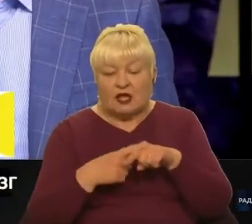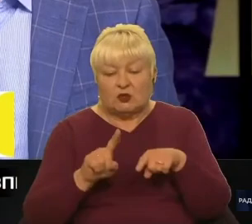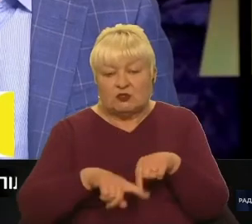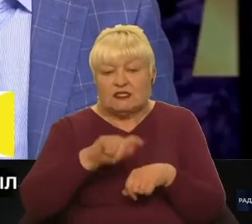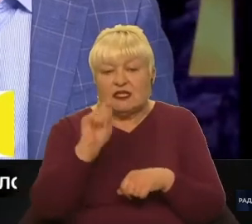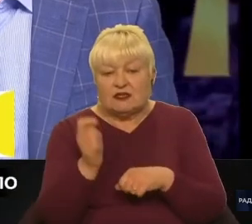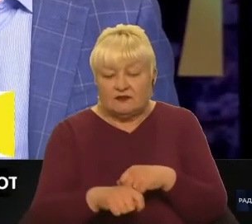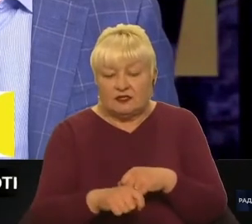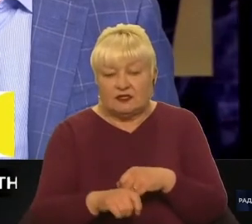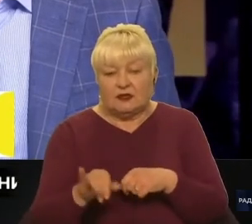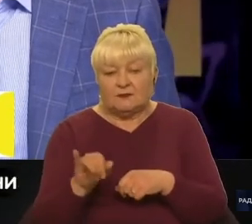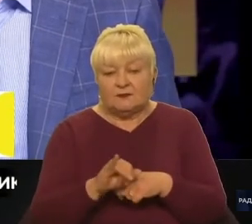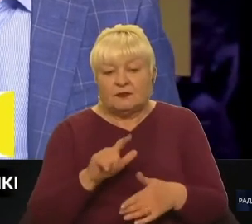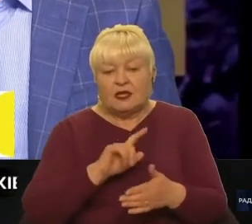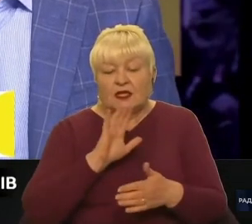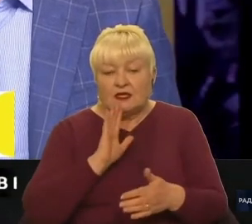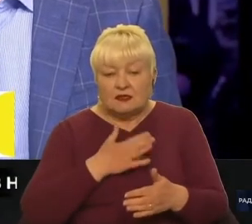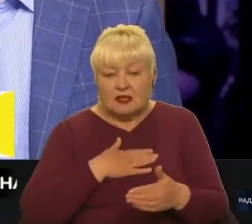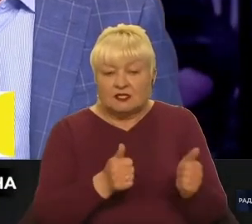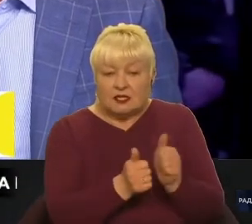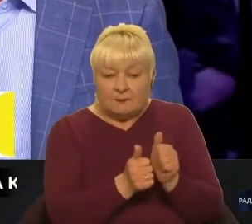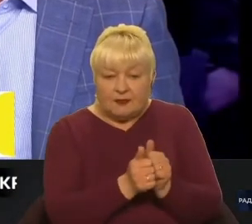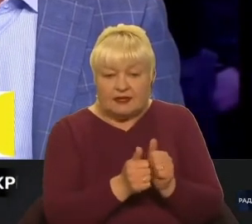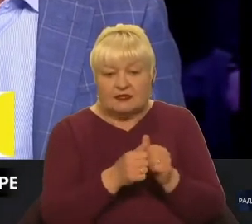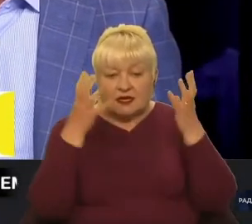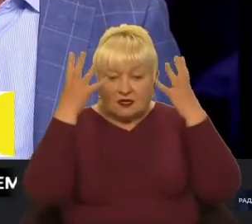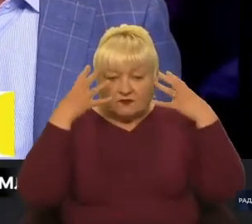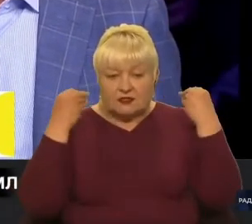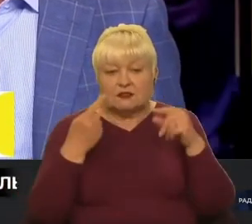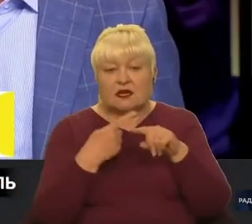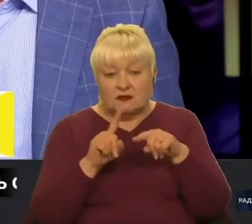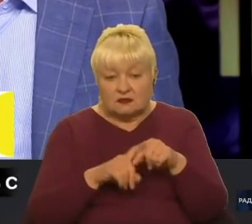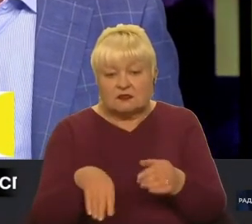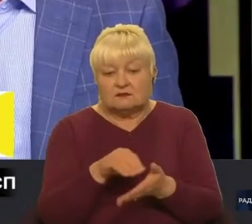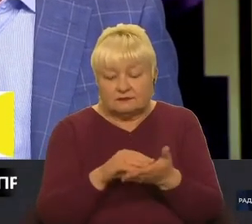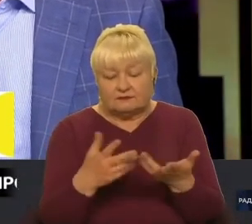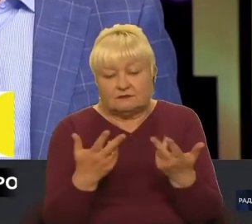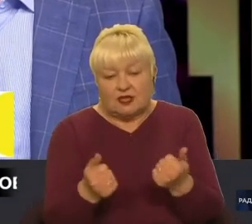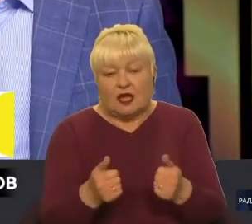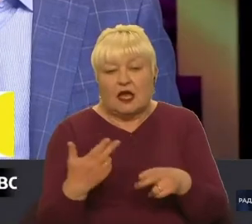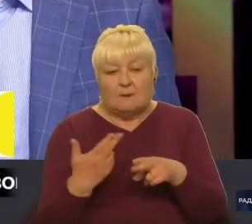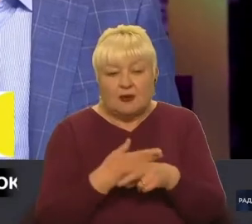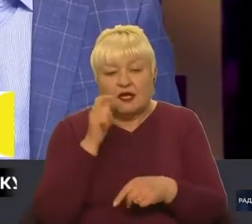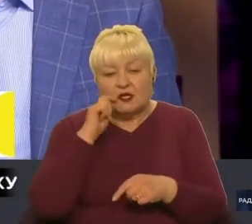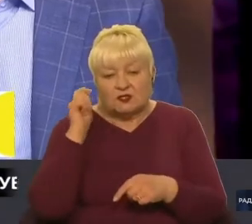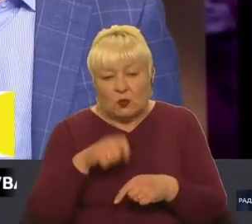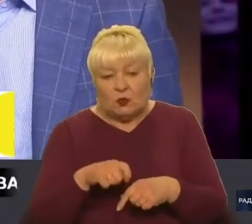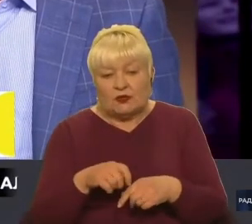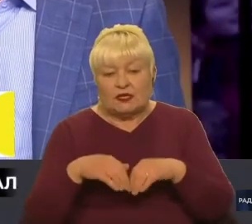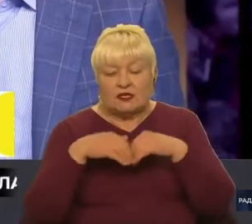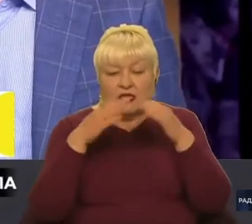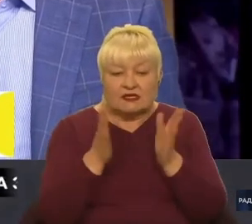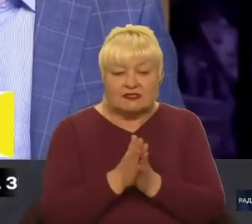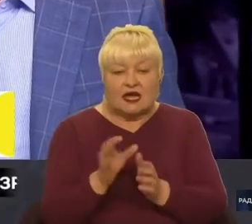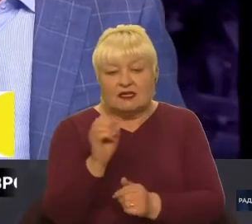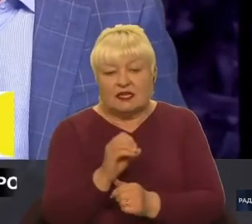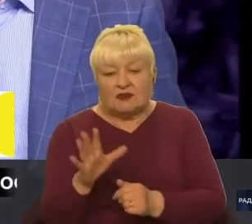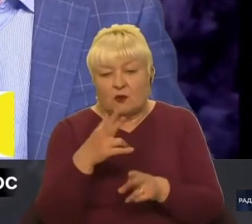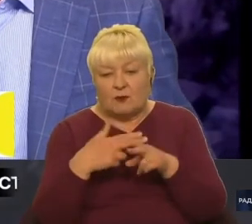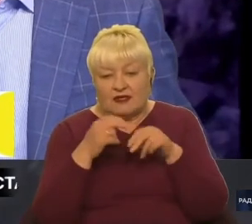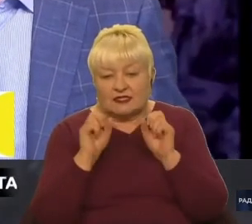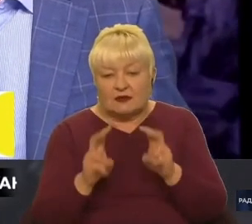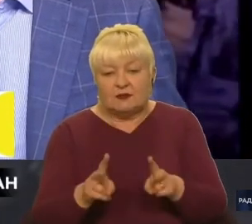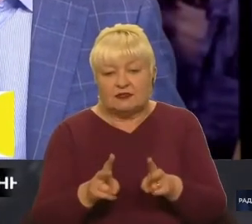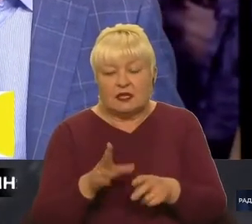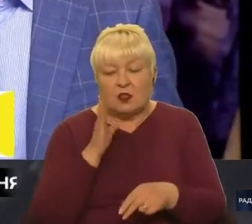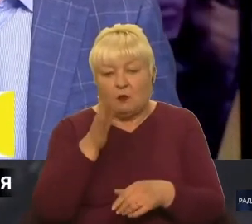знову ж таки, наші партнери в Нідерландах це теж підкреслюють. Так, ми розуміємо, що без України загальноєвропейського безпекового контуру